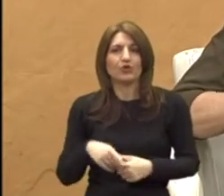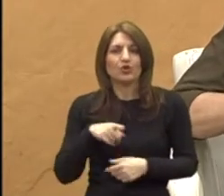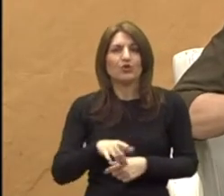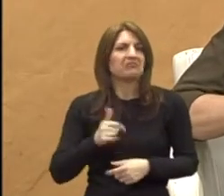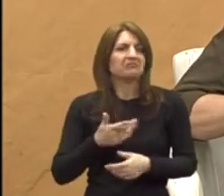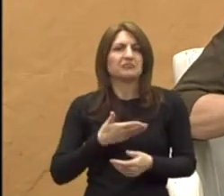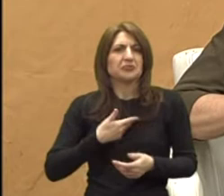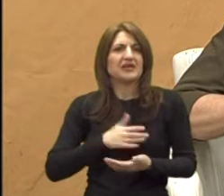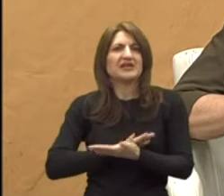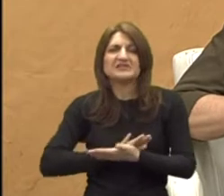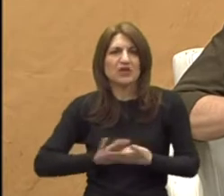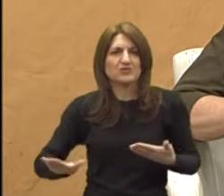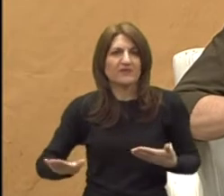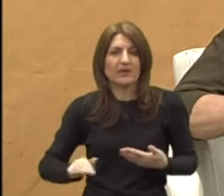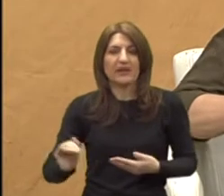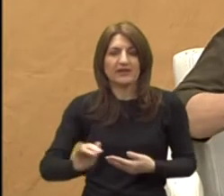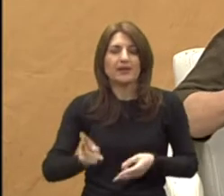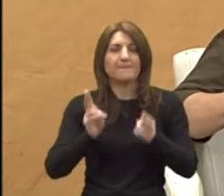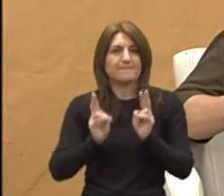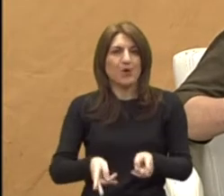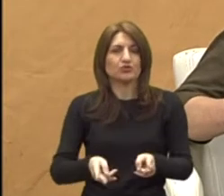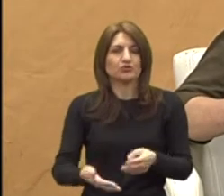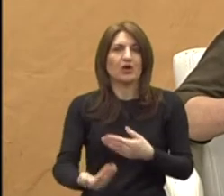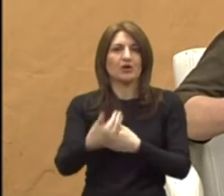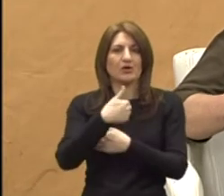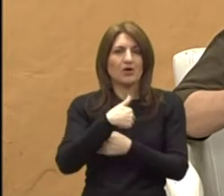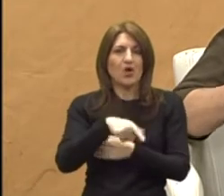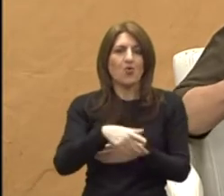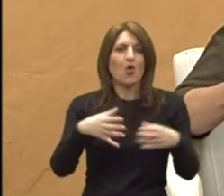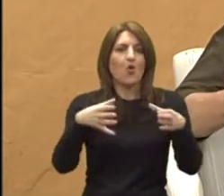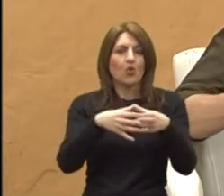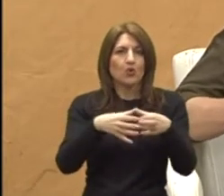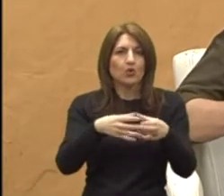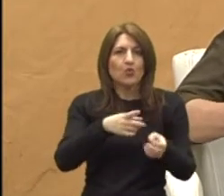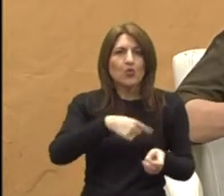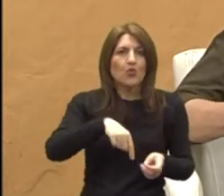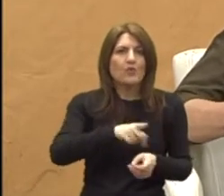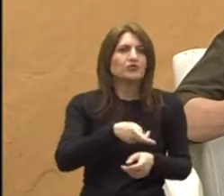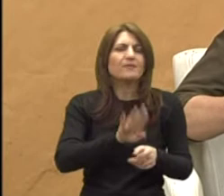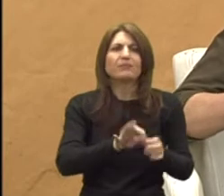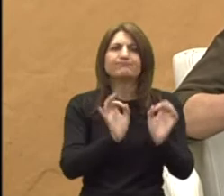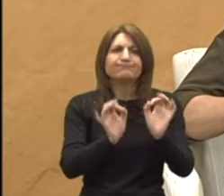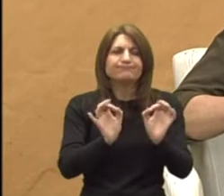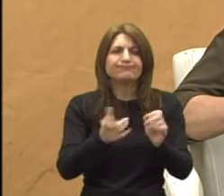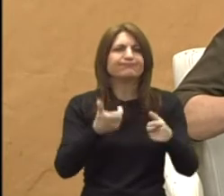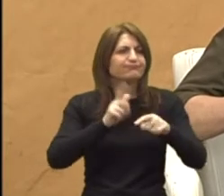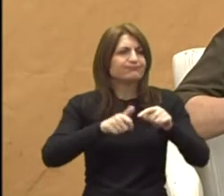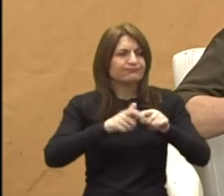jednostavno. Djete može doći u skupinu koja je posebno opremljena, u